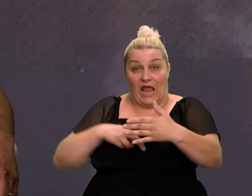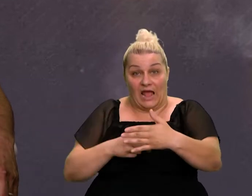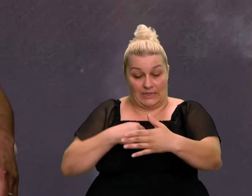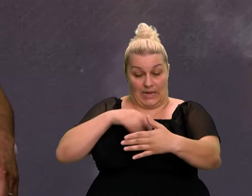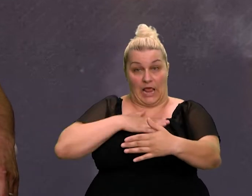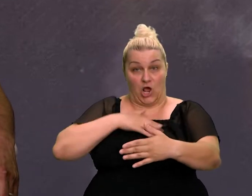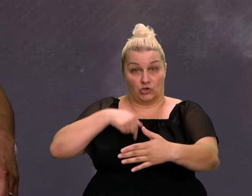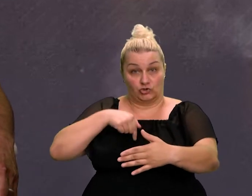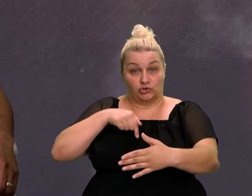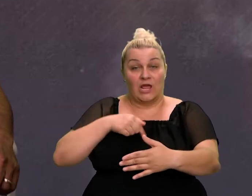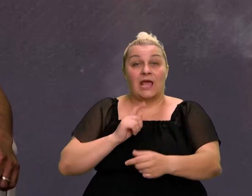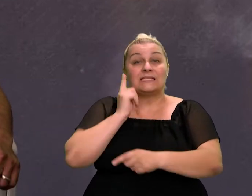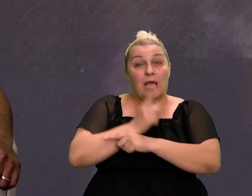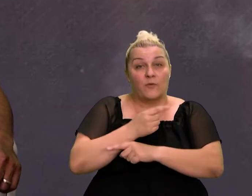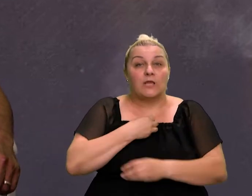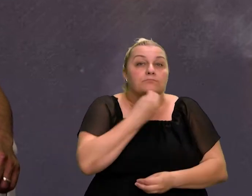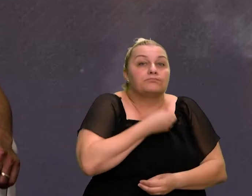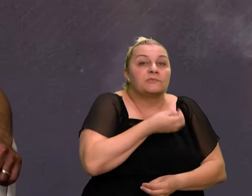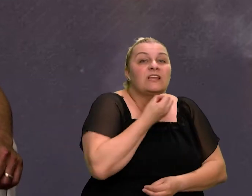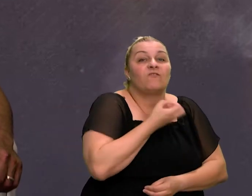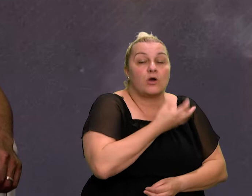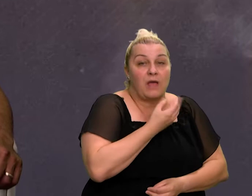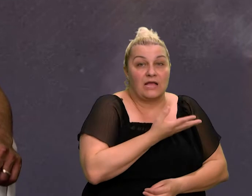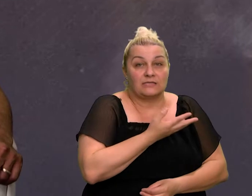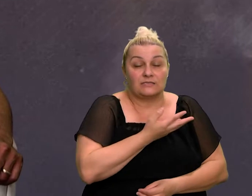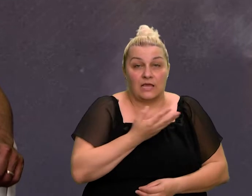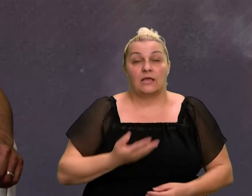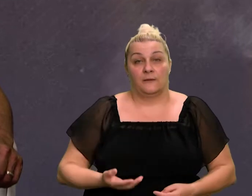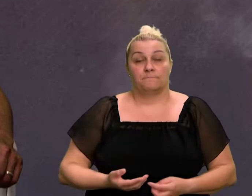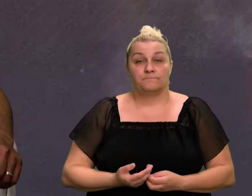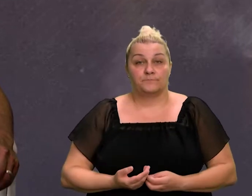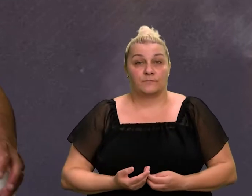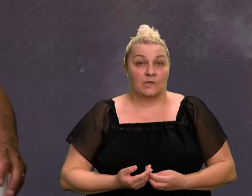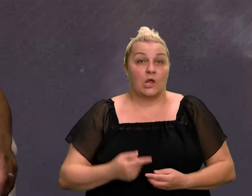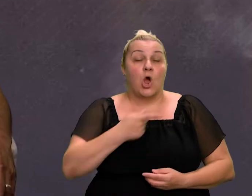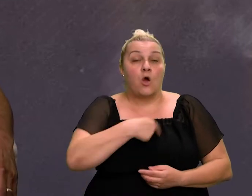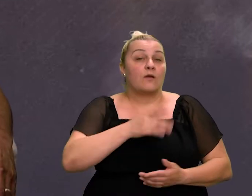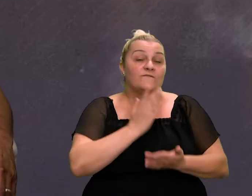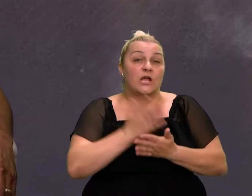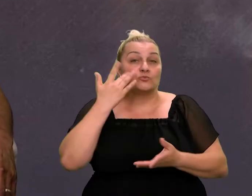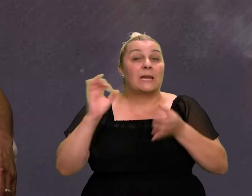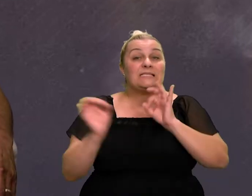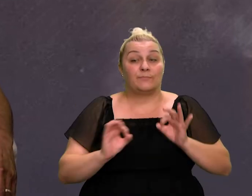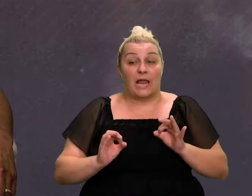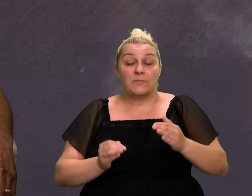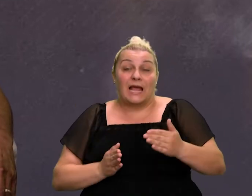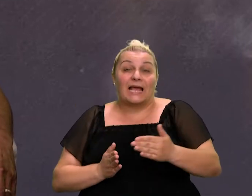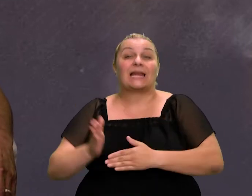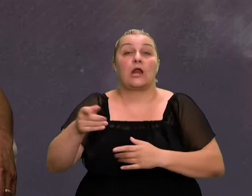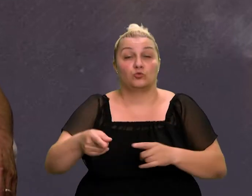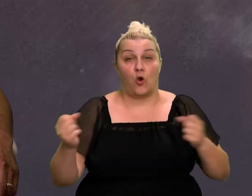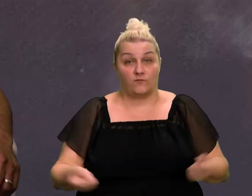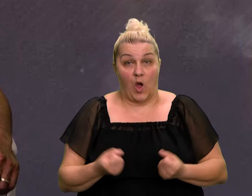zapovjedništvu koje je bilo toliko spremno da samo krene u tu akciju u tim